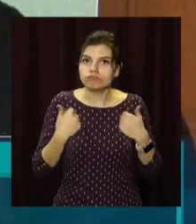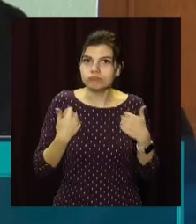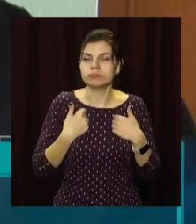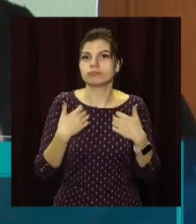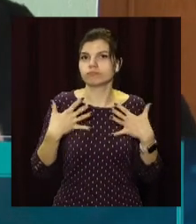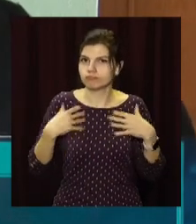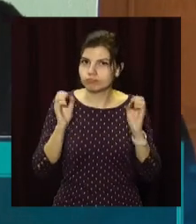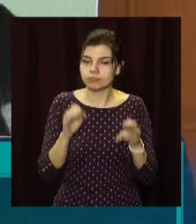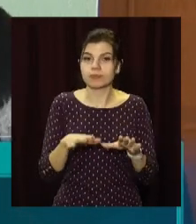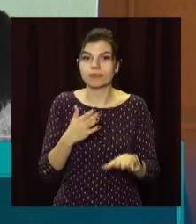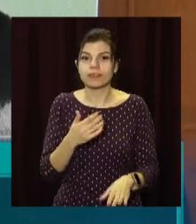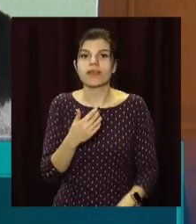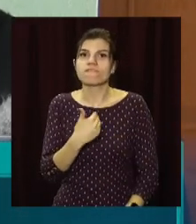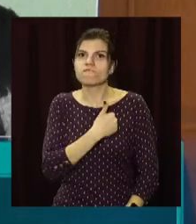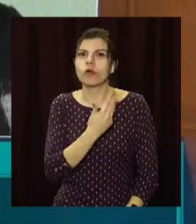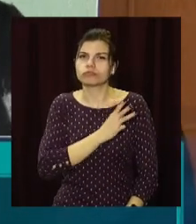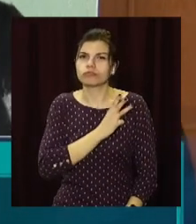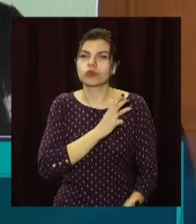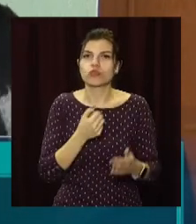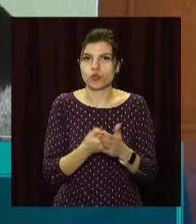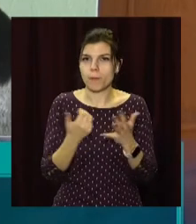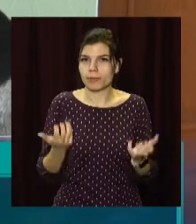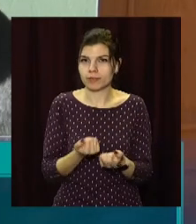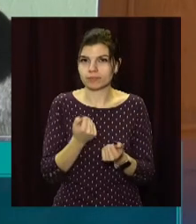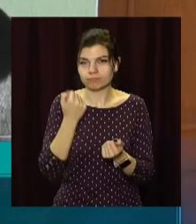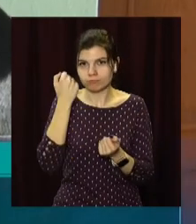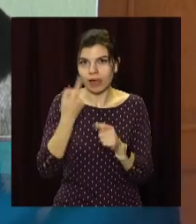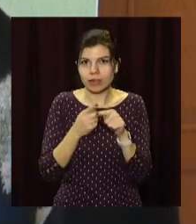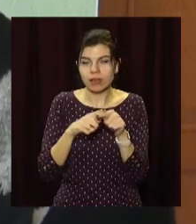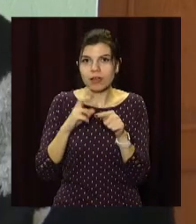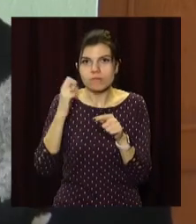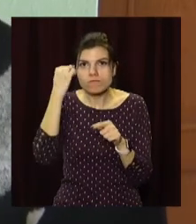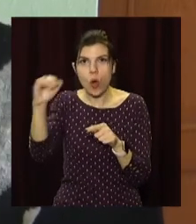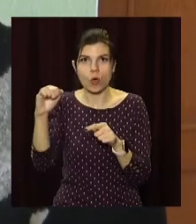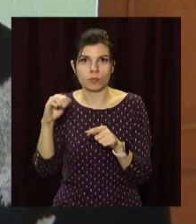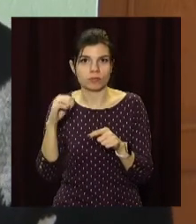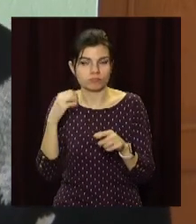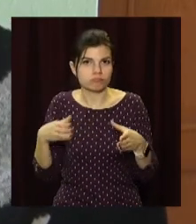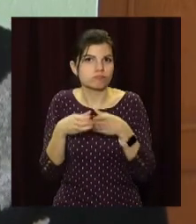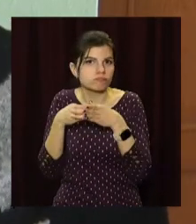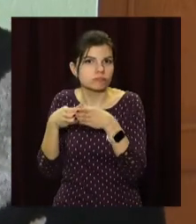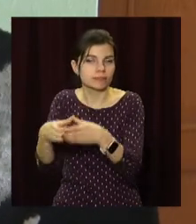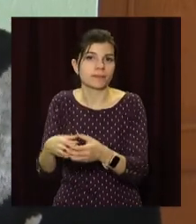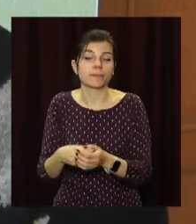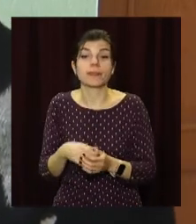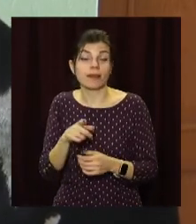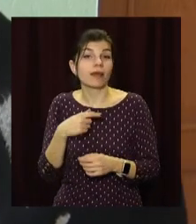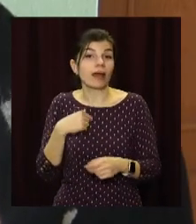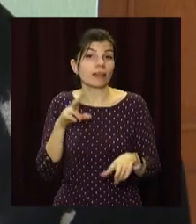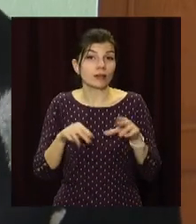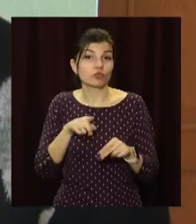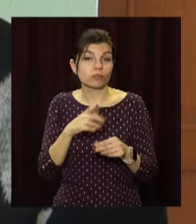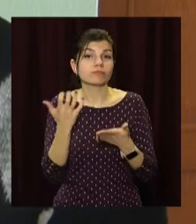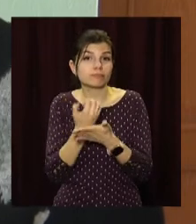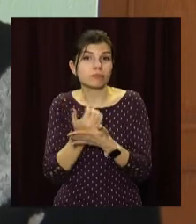завзятість і воля до перемоги. Сподіваємося, що та підтримка, яку вона на сьогодні має, вона дасть можливість їй